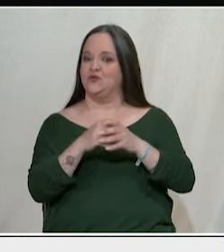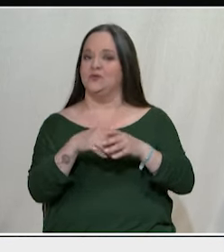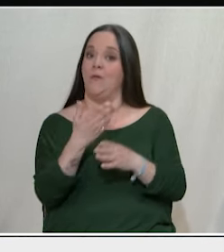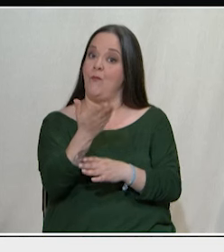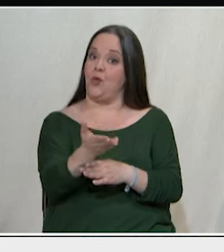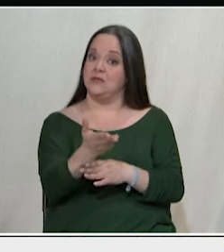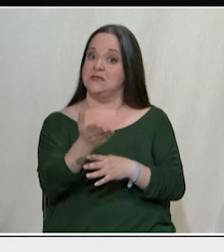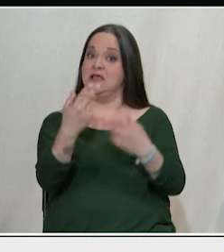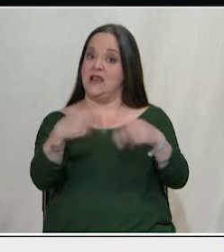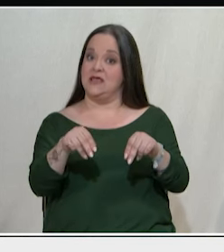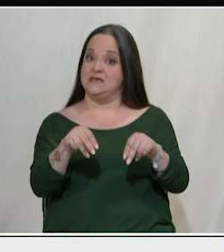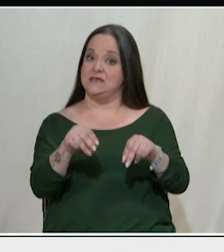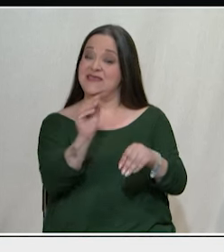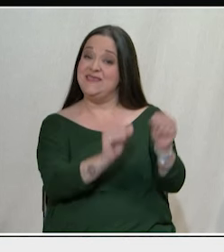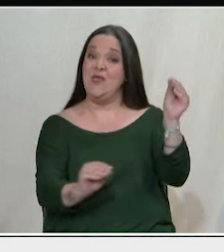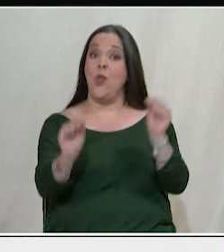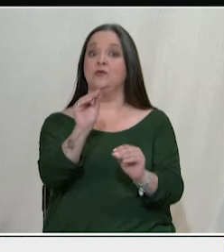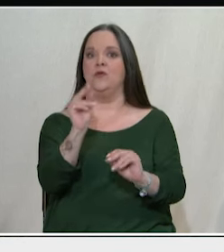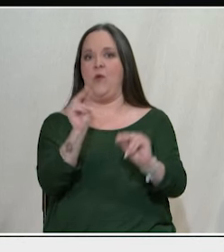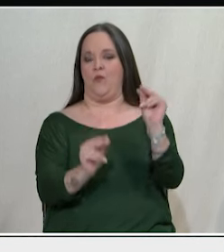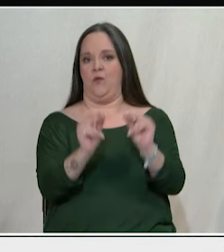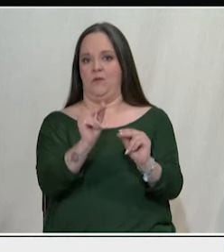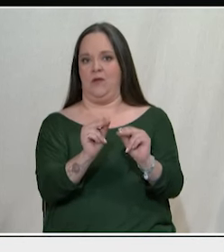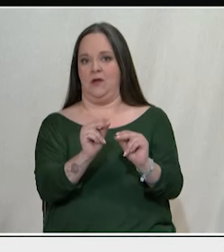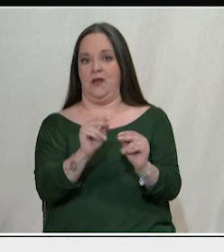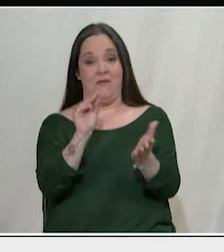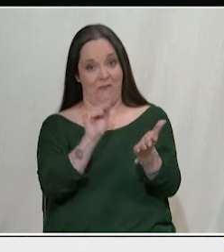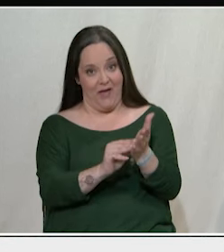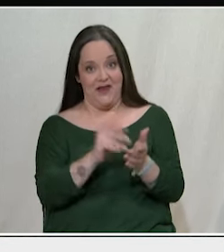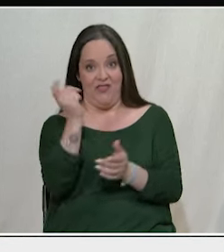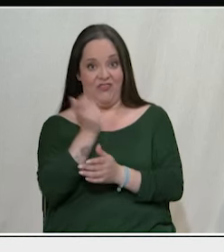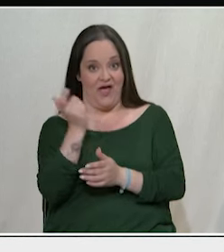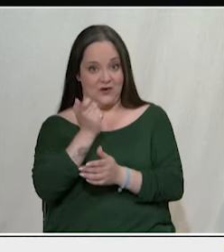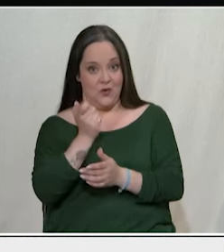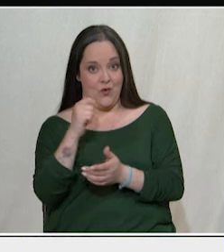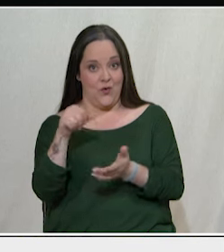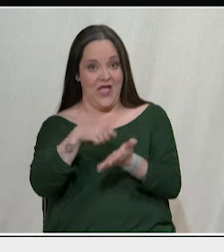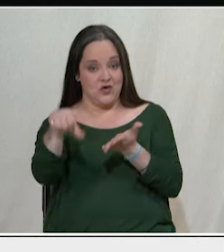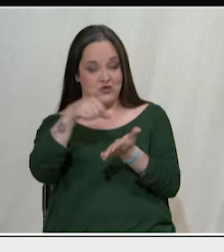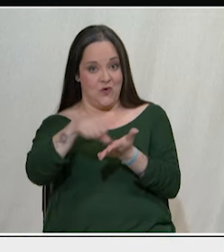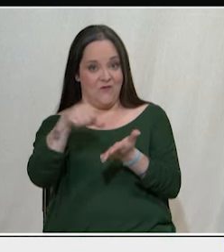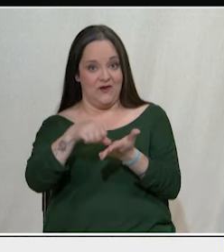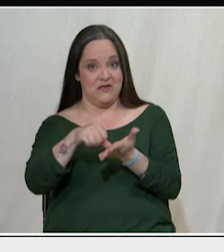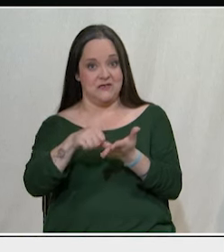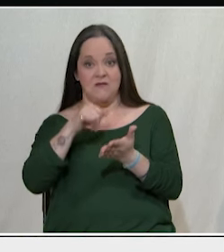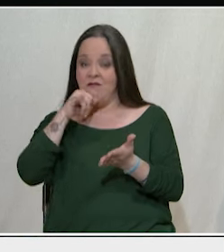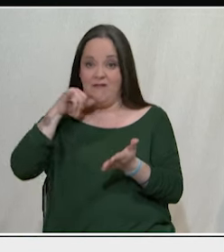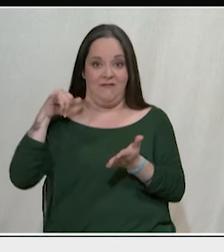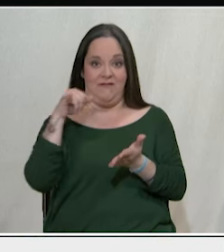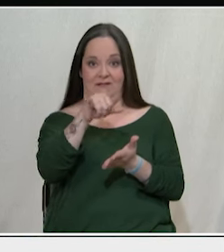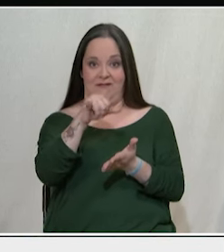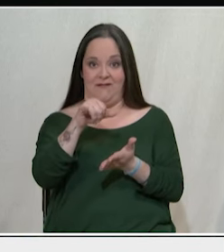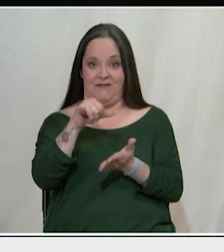μεγαλώνουν το πρόβλημα, δηλαδή ξανά δάνεια τα οποία θα αποπληρώνονται για μία ζωή στις